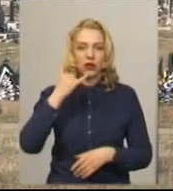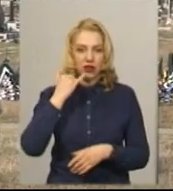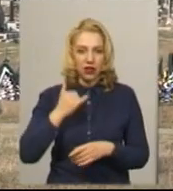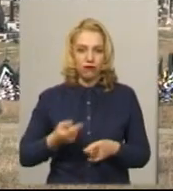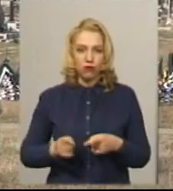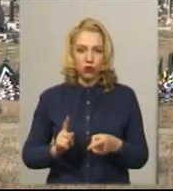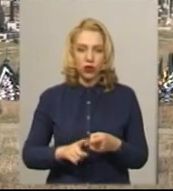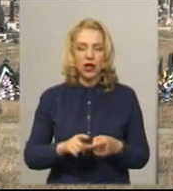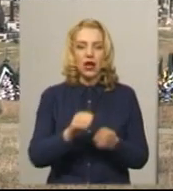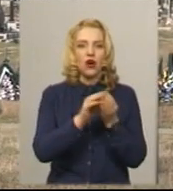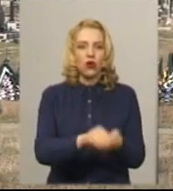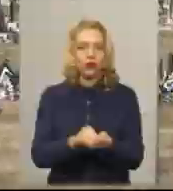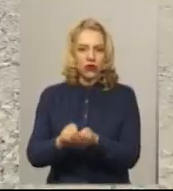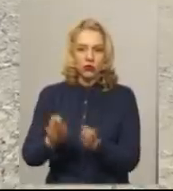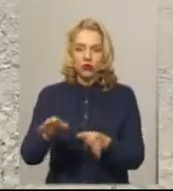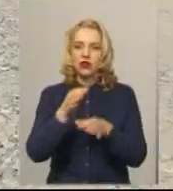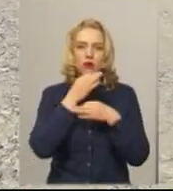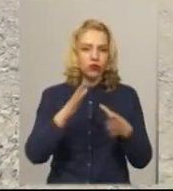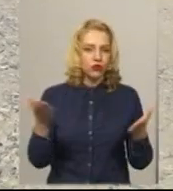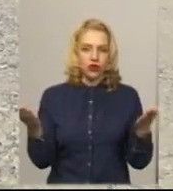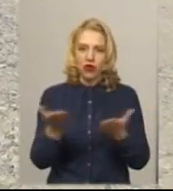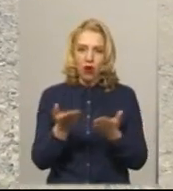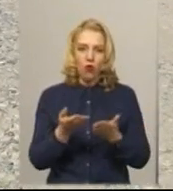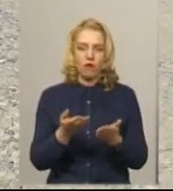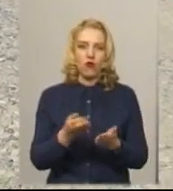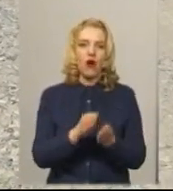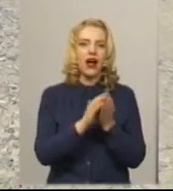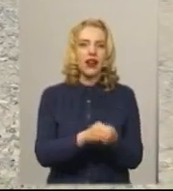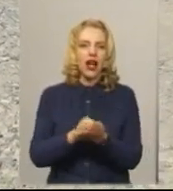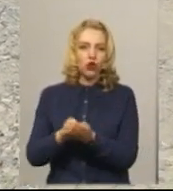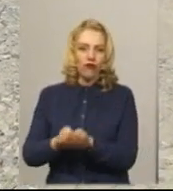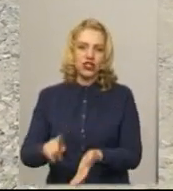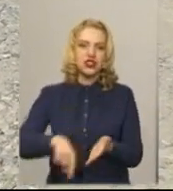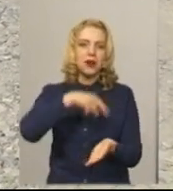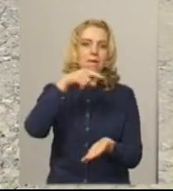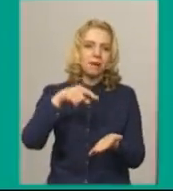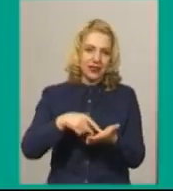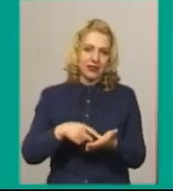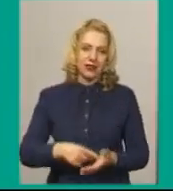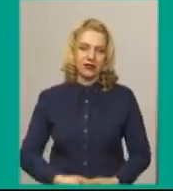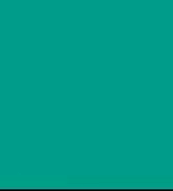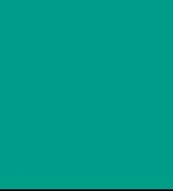коронавірусу можна на будь-якому кладовищі міста. Світлана Поробок, Олександр Горішевський. Новини на Суспільному. Хмельницький.